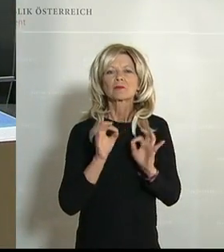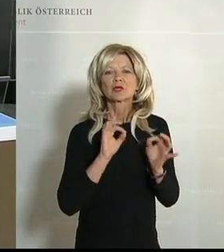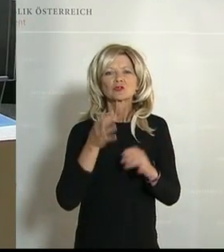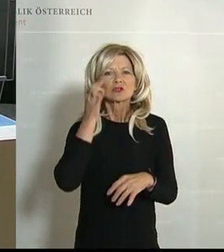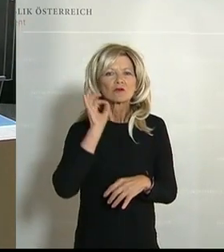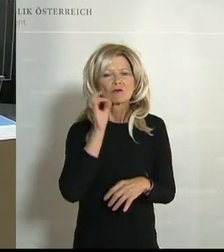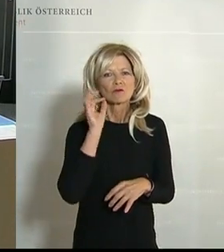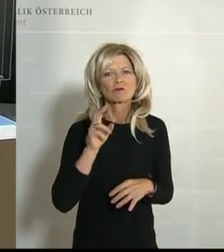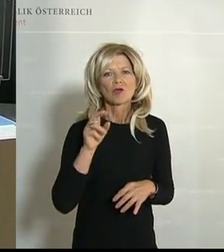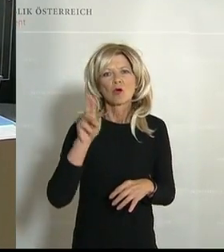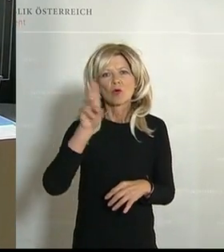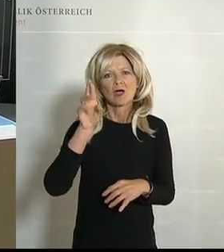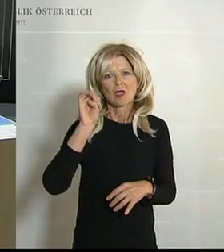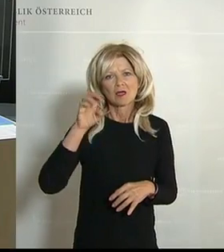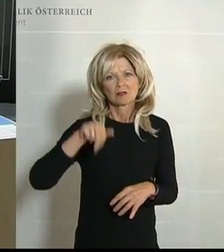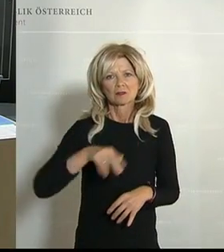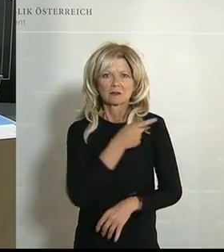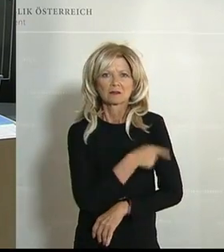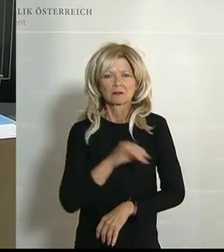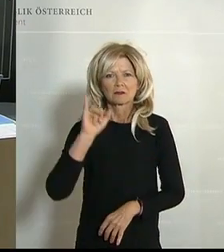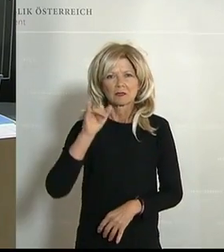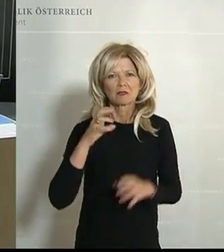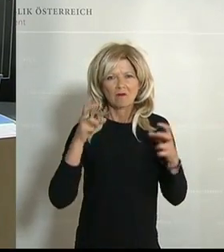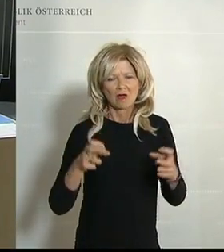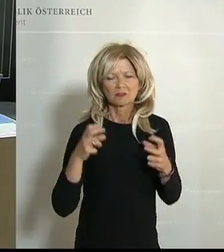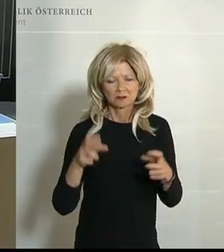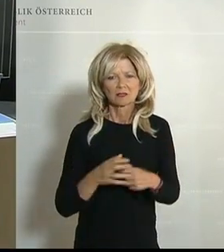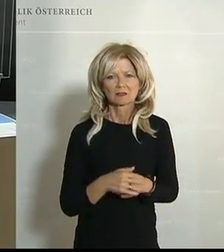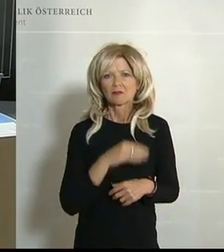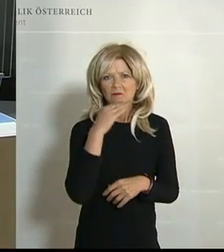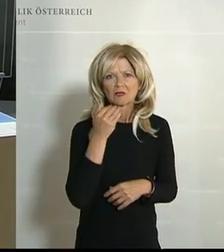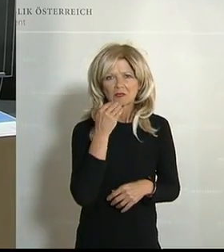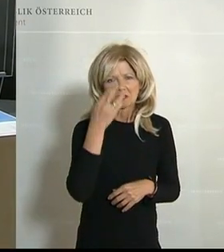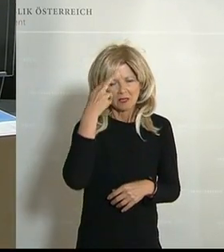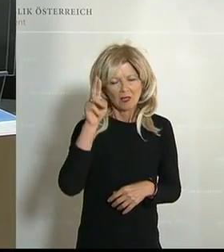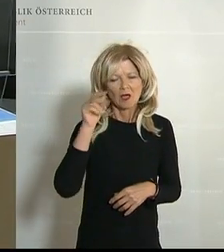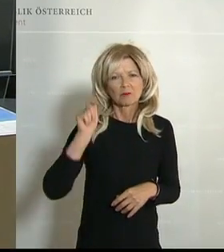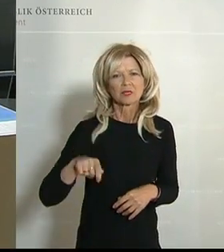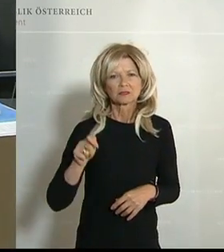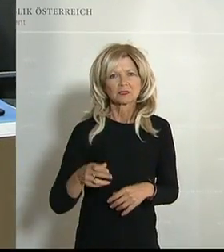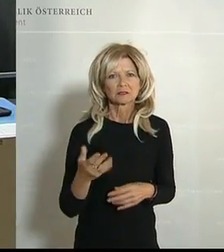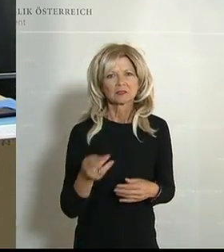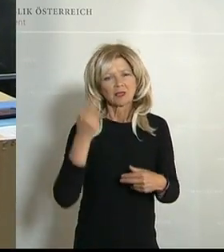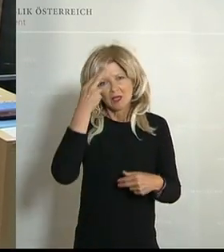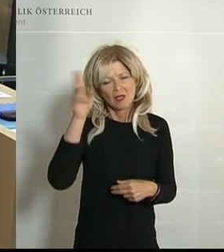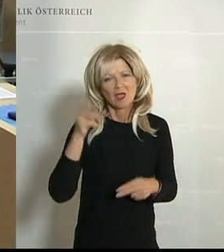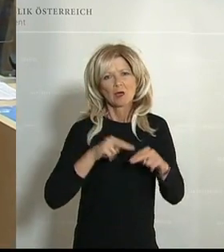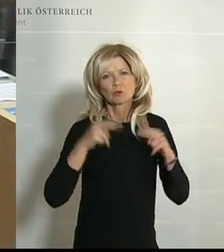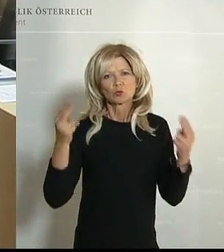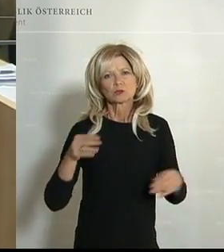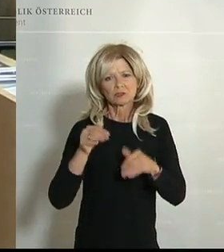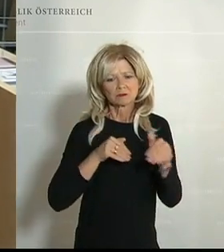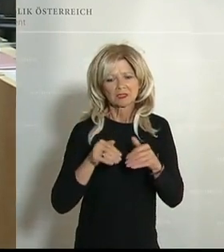lernen, betont Gabriela Schwarz. Sie ist die Gesundheitssprecherin im ÖVP-Parlamentsklub. Jetzt am Wort ist SPÖ